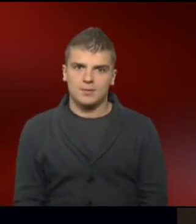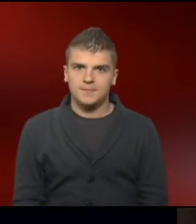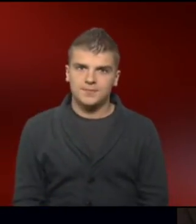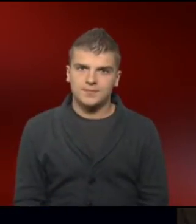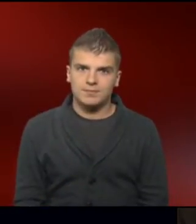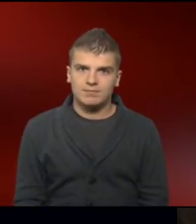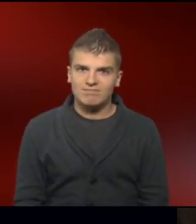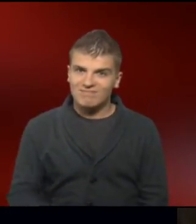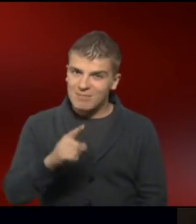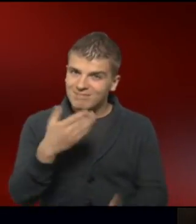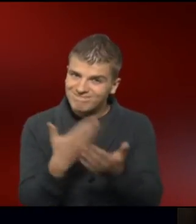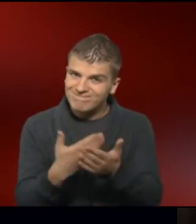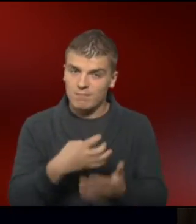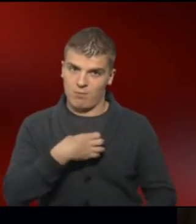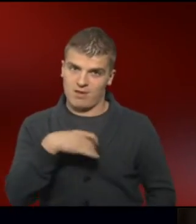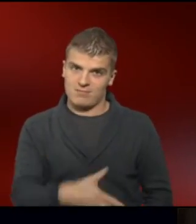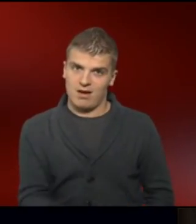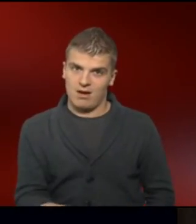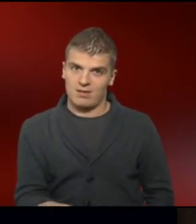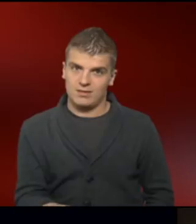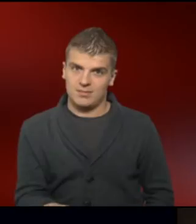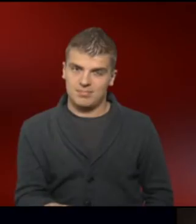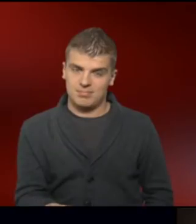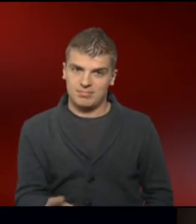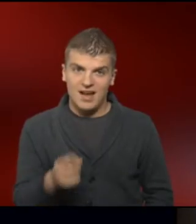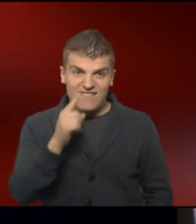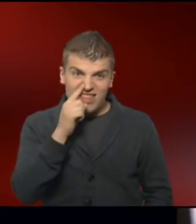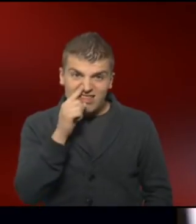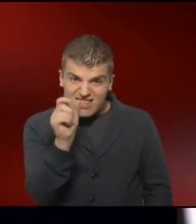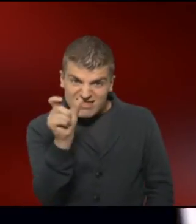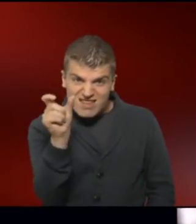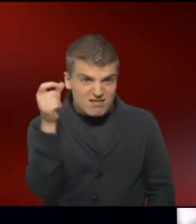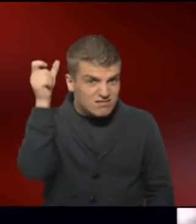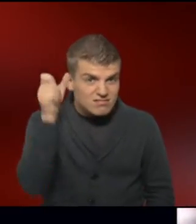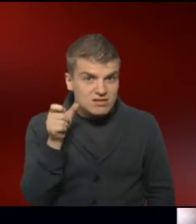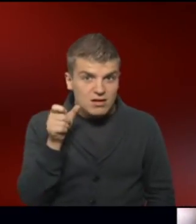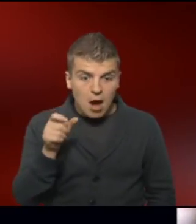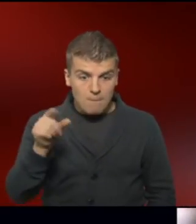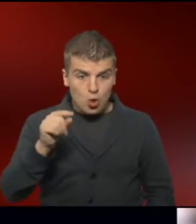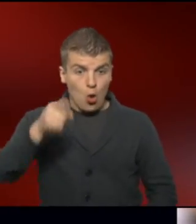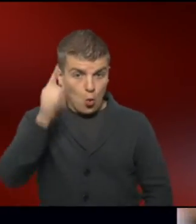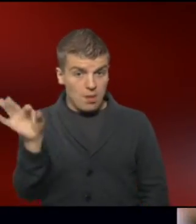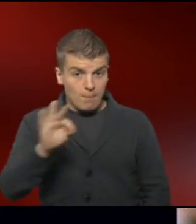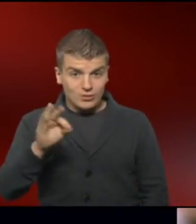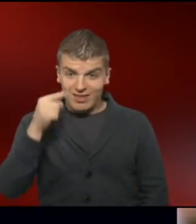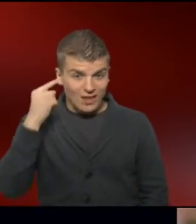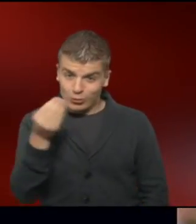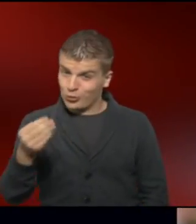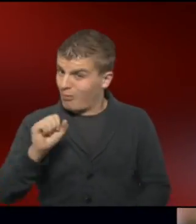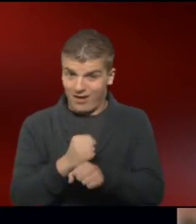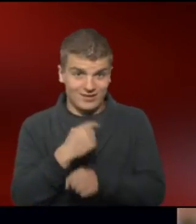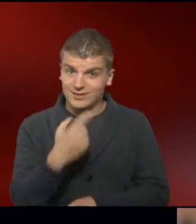Doch genau hier liegt das Problem. Eine dicke Nackenfalte heißt nicht, dass das Kind mit Sicherheit das Down-Syndrom hat.